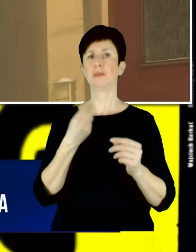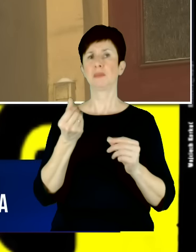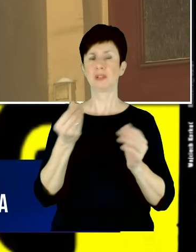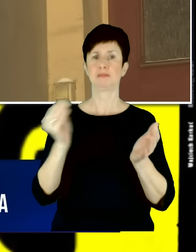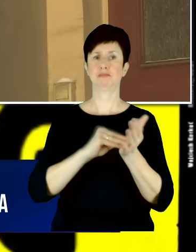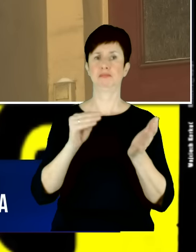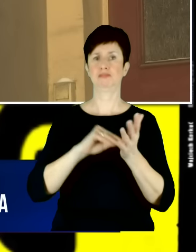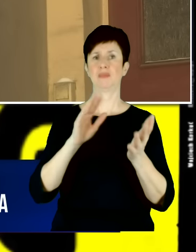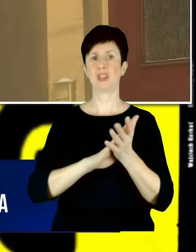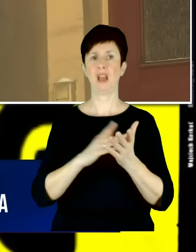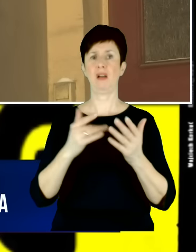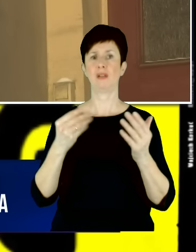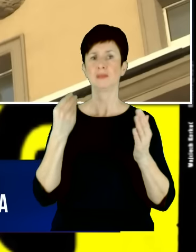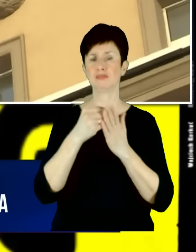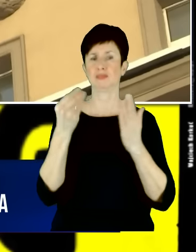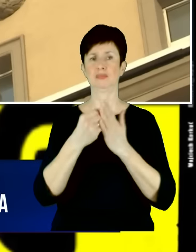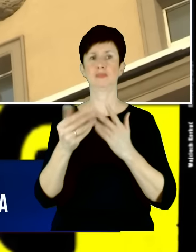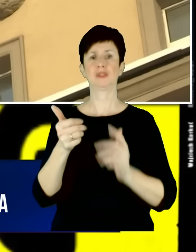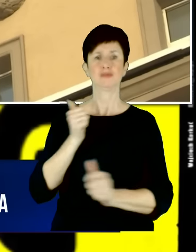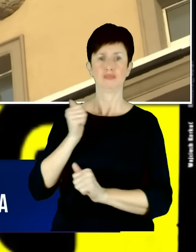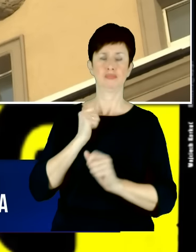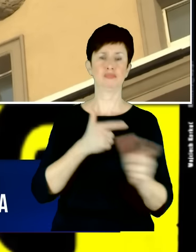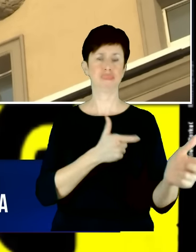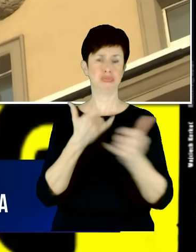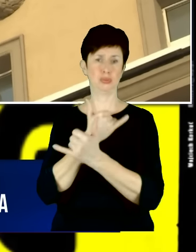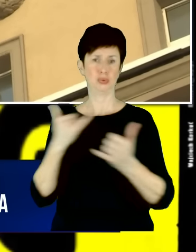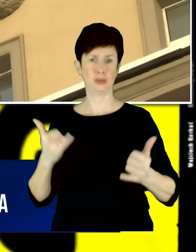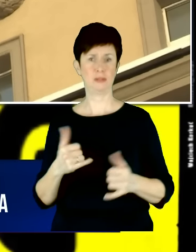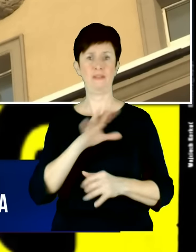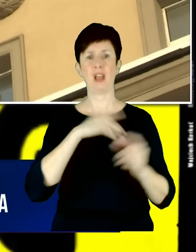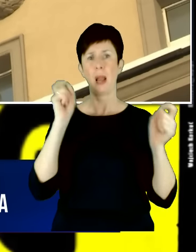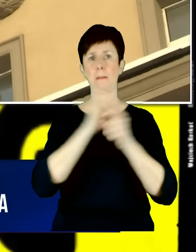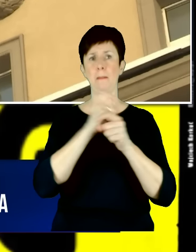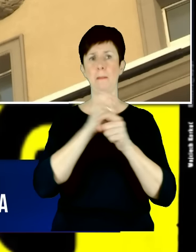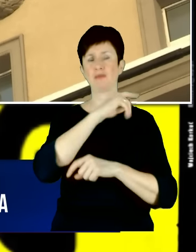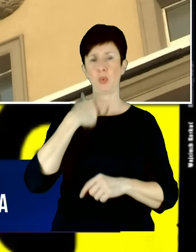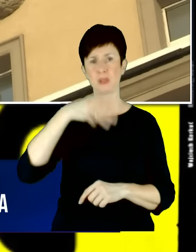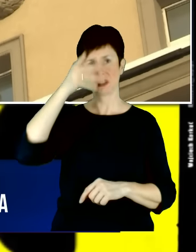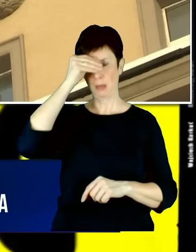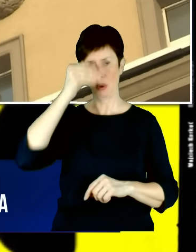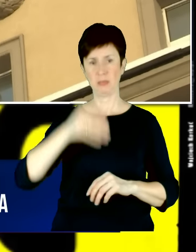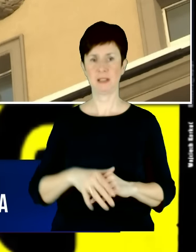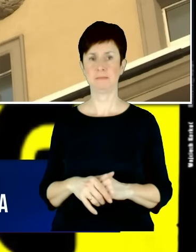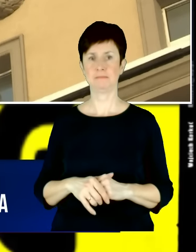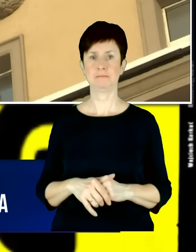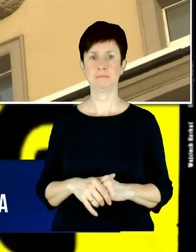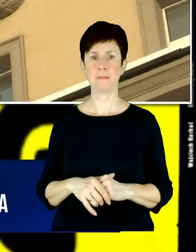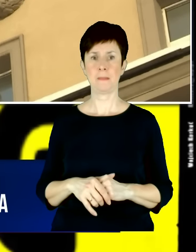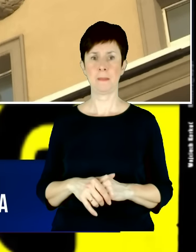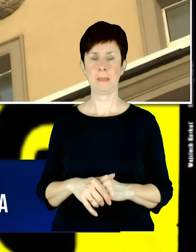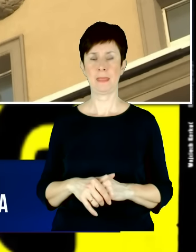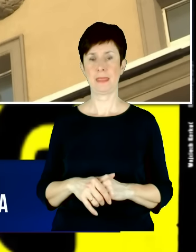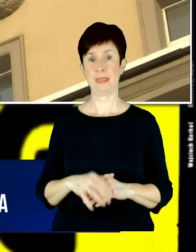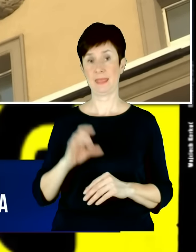wiele osób zapomina i wiele rządów zapominało przez lata. Rzeczywiście to jest trudny czas. Mamy też z tyłu głowy wizję